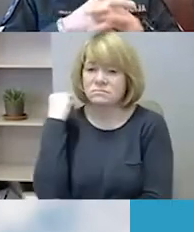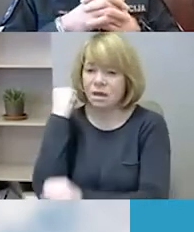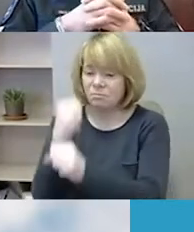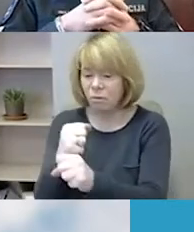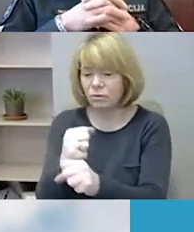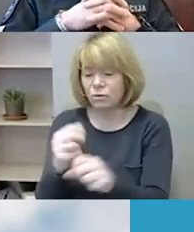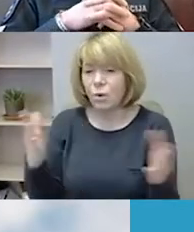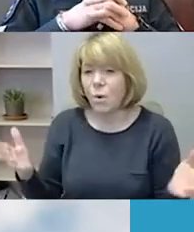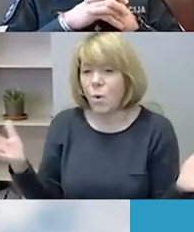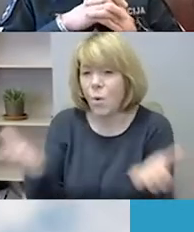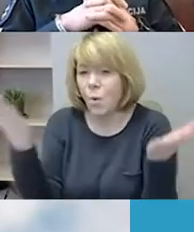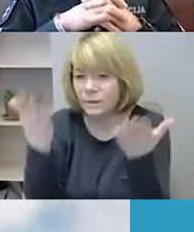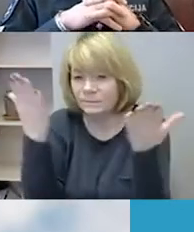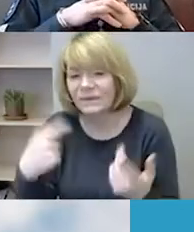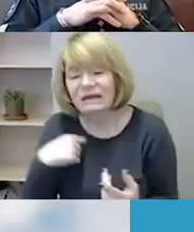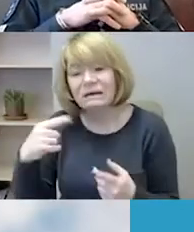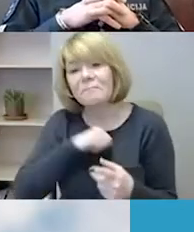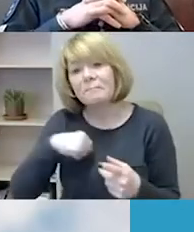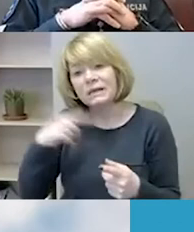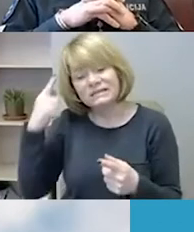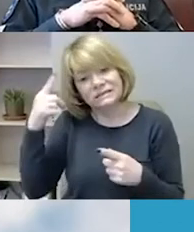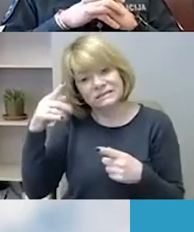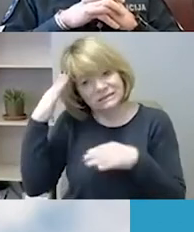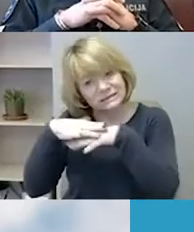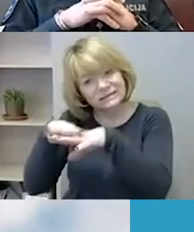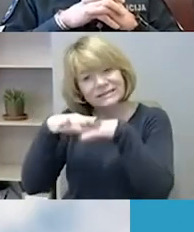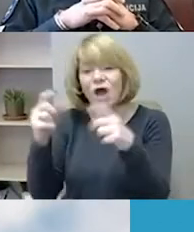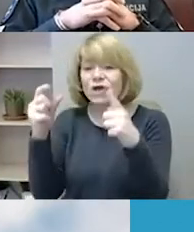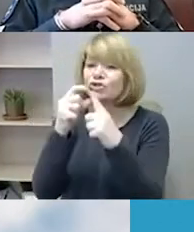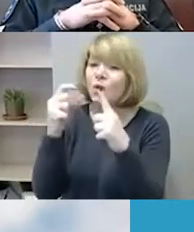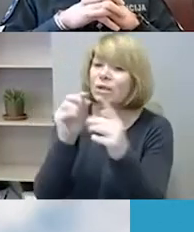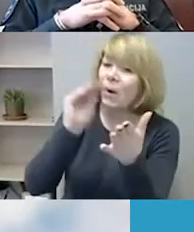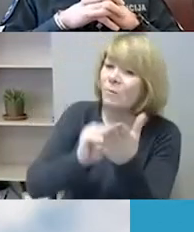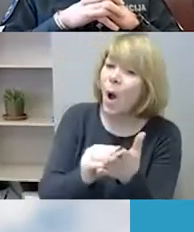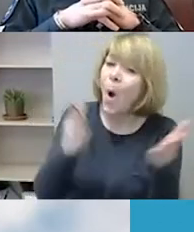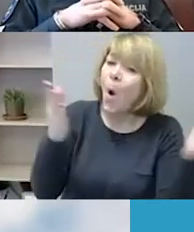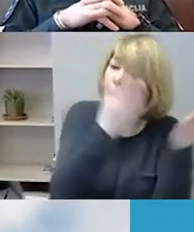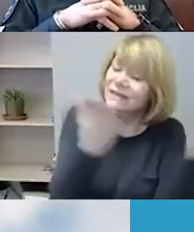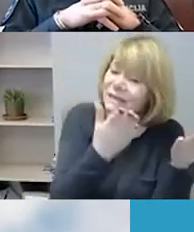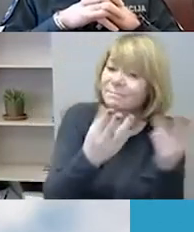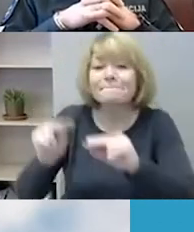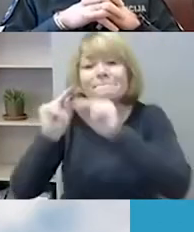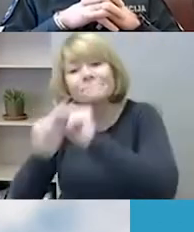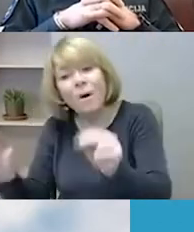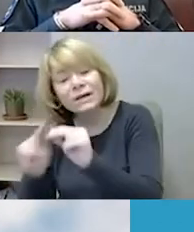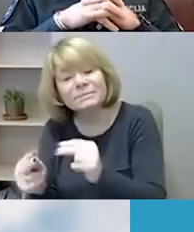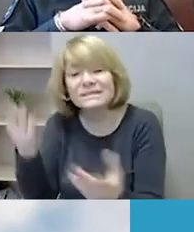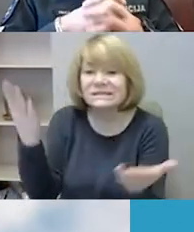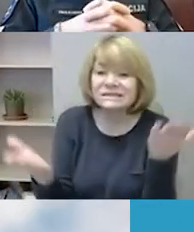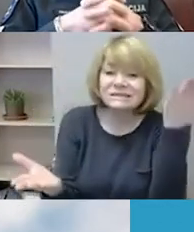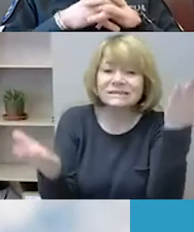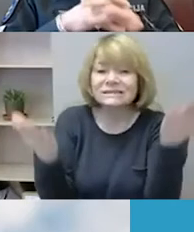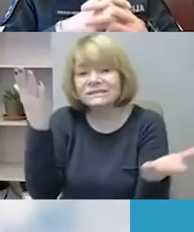šitą, ugdymas ar mokymas. Mokymas, išinoma, yra svarbu, bet labai dažnai, na, bendras ugdymas, tai yra bendra